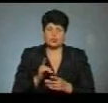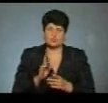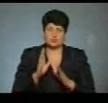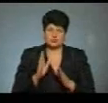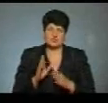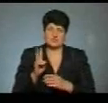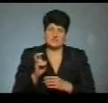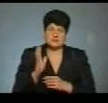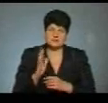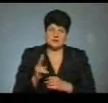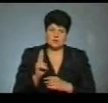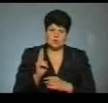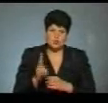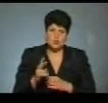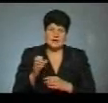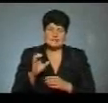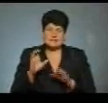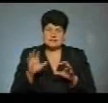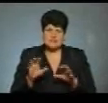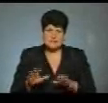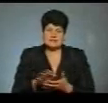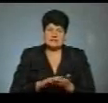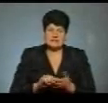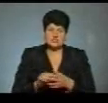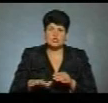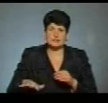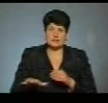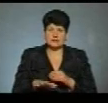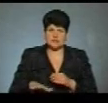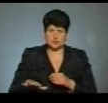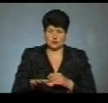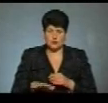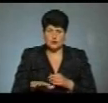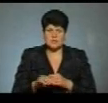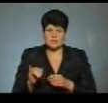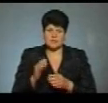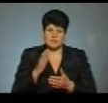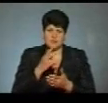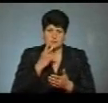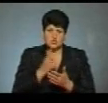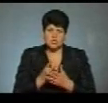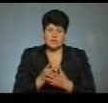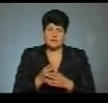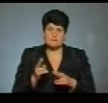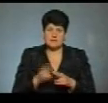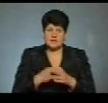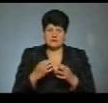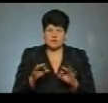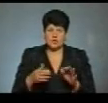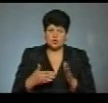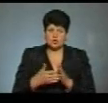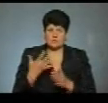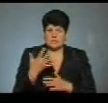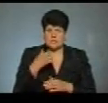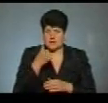252 Кримінального кодексу знищення території та об'єкту природозаповідного фонду, яка передбачає позбавлення волі до п'яти років.